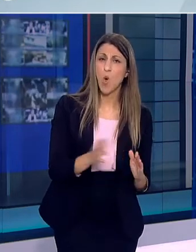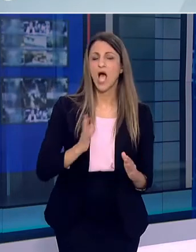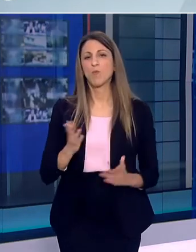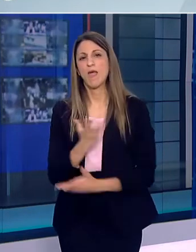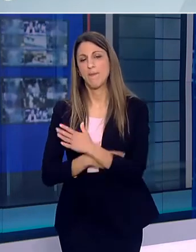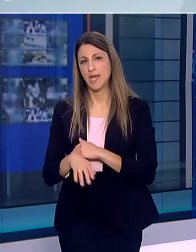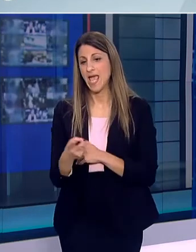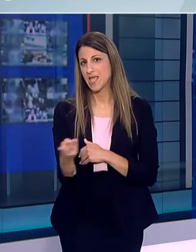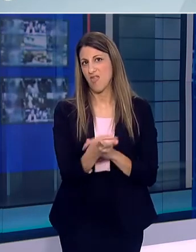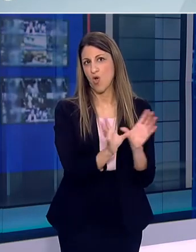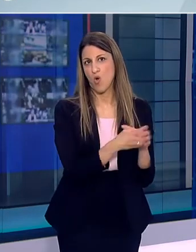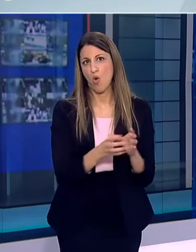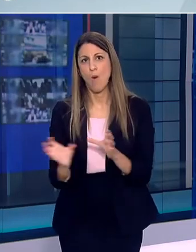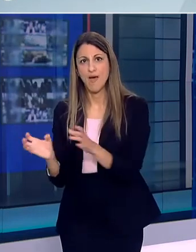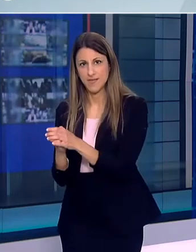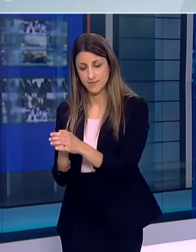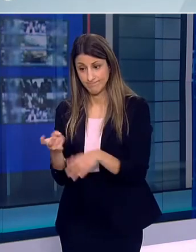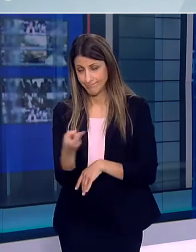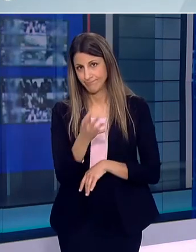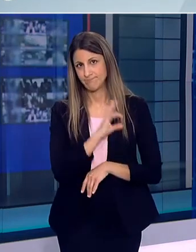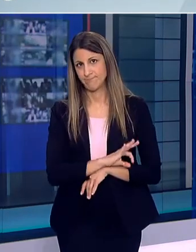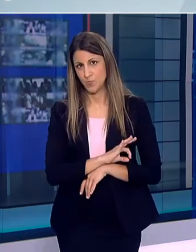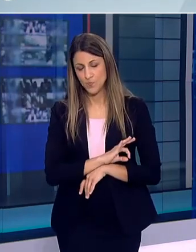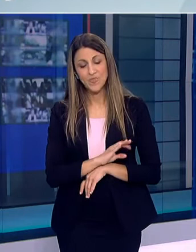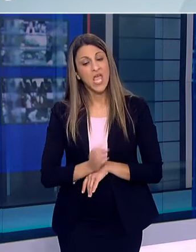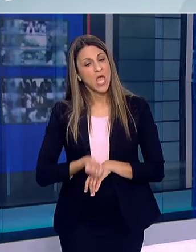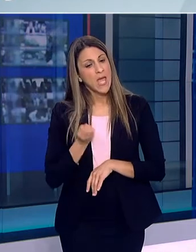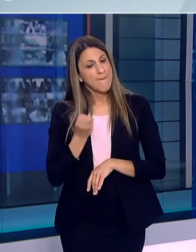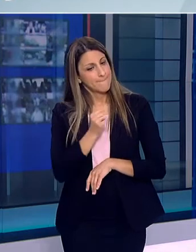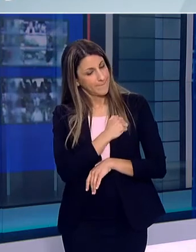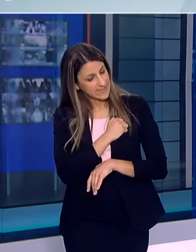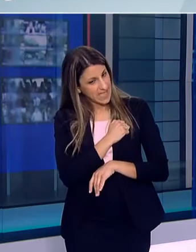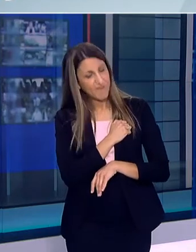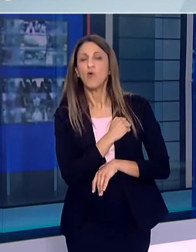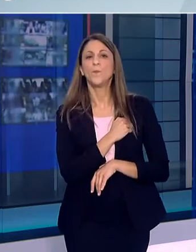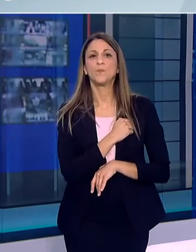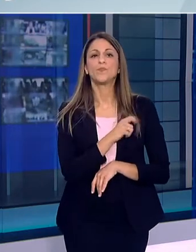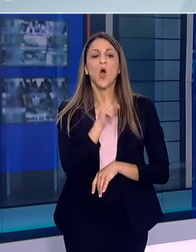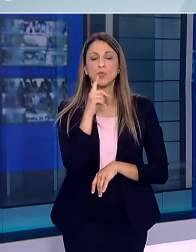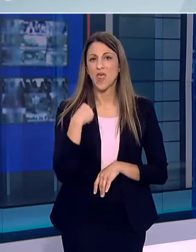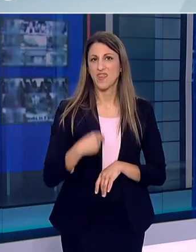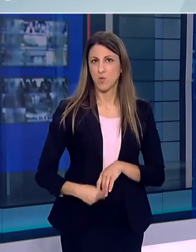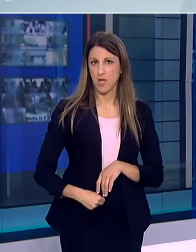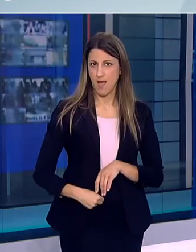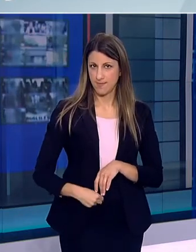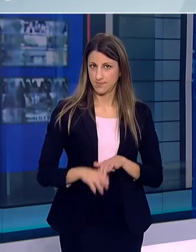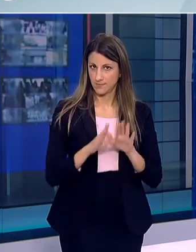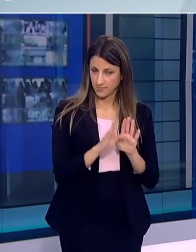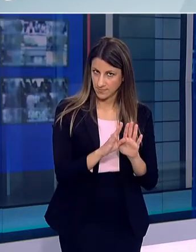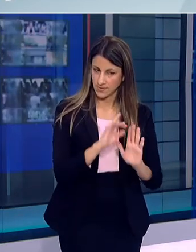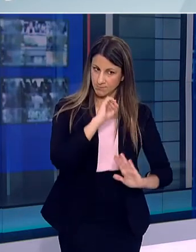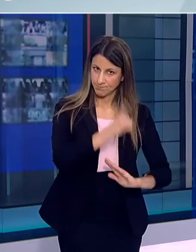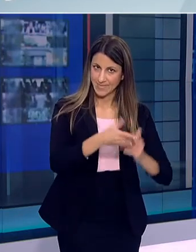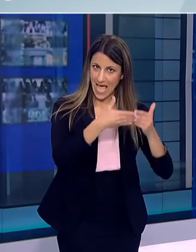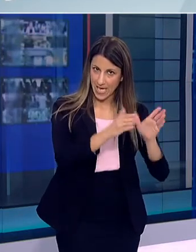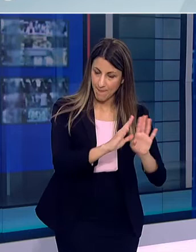νομίζω ότι θα ακολουθήσουν Και τα ειδικά σχολεία Τις οδηγίες για τα δημοτικά Εφόσον τοποθετηθούμε υπέρ